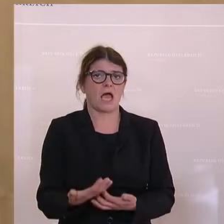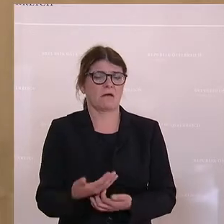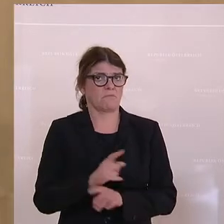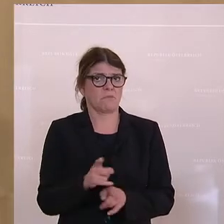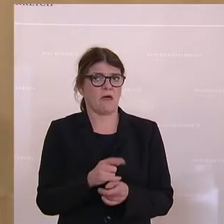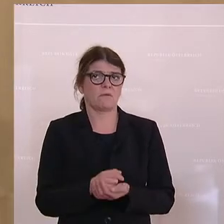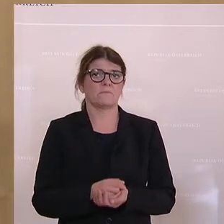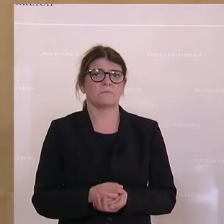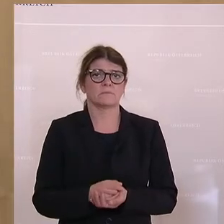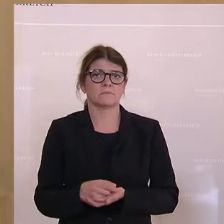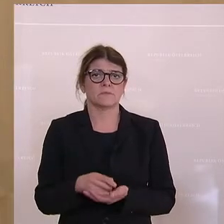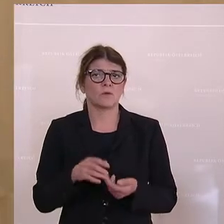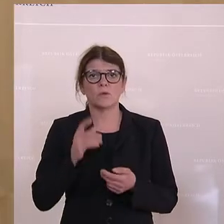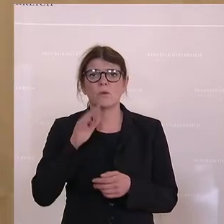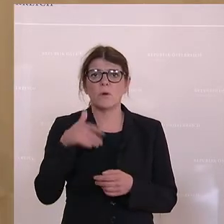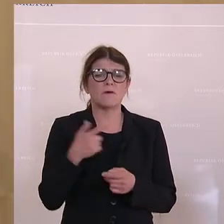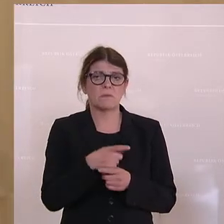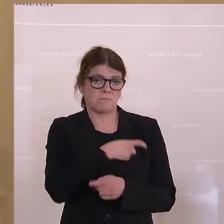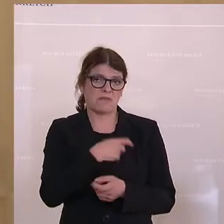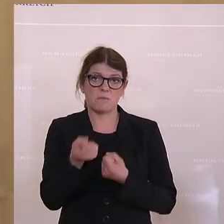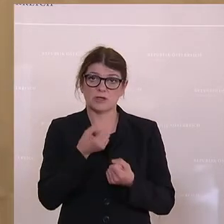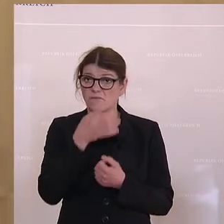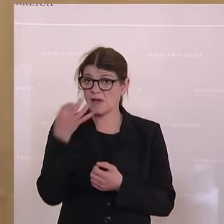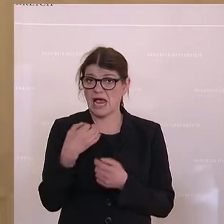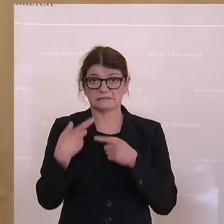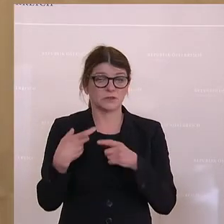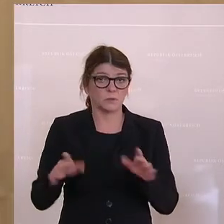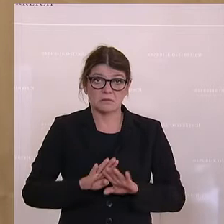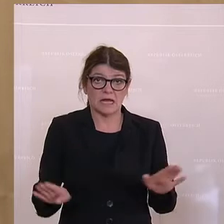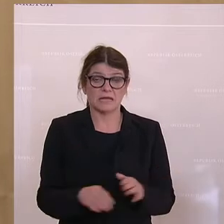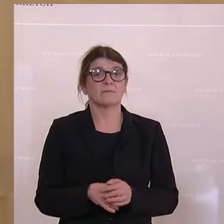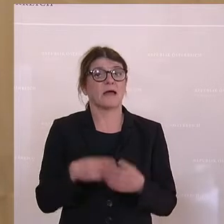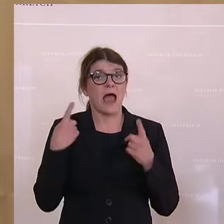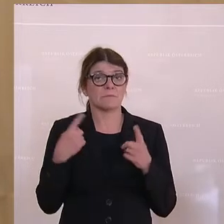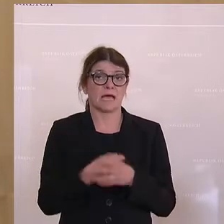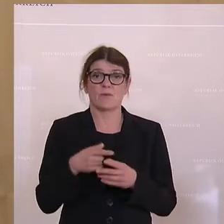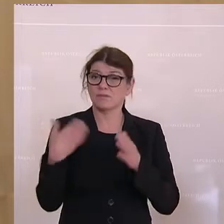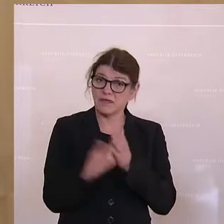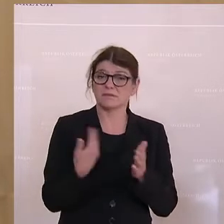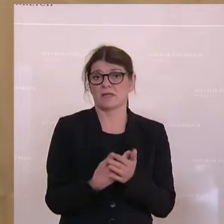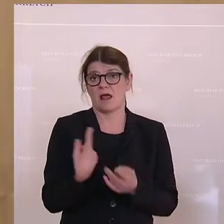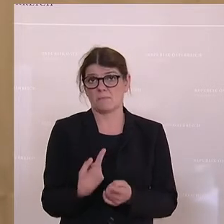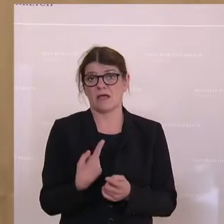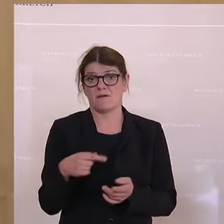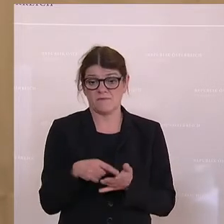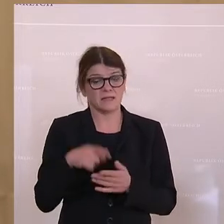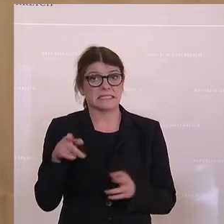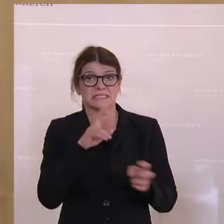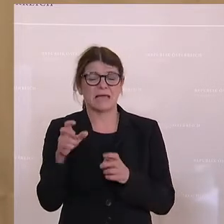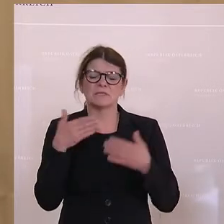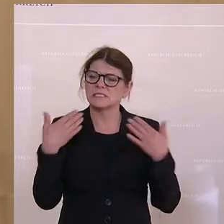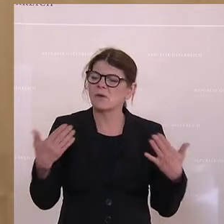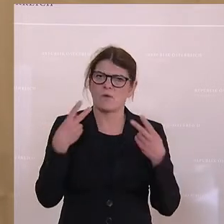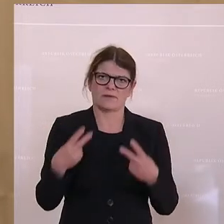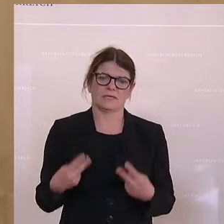sondern und auch nicht über parteipolitische Fragen sprechen. Aber, und gerade deswegen, weil dieses Thema so wichtig